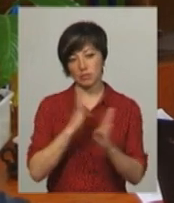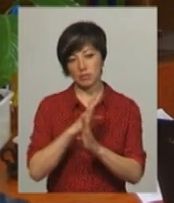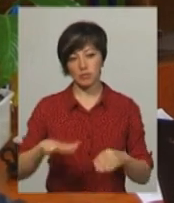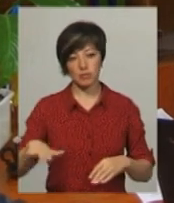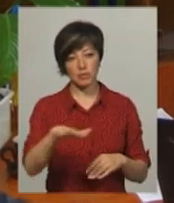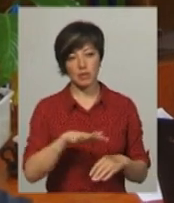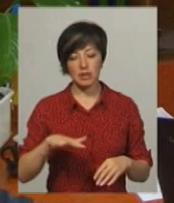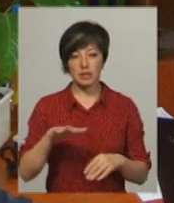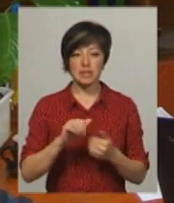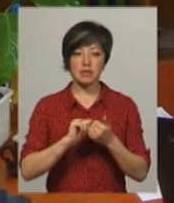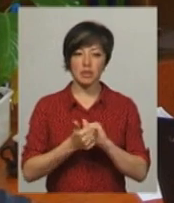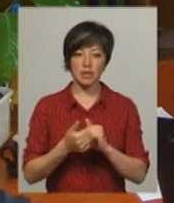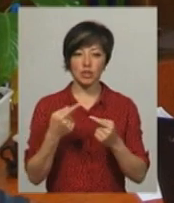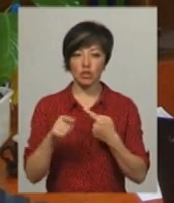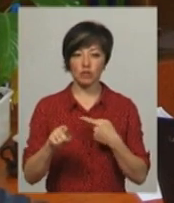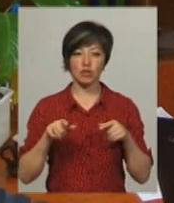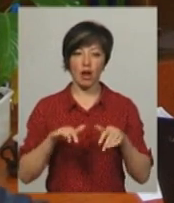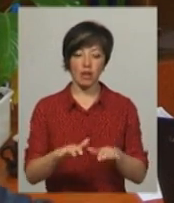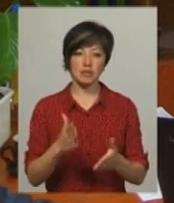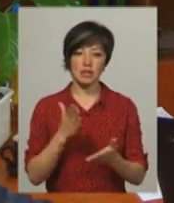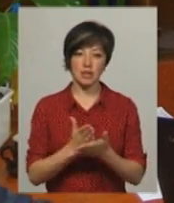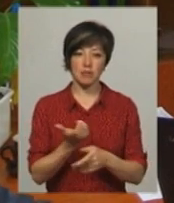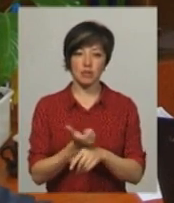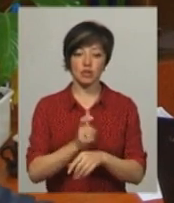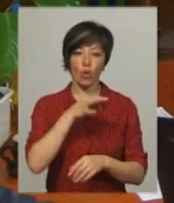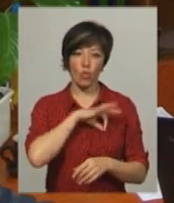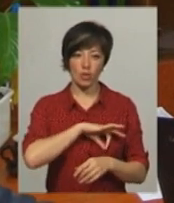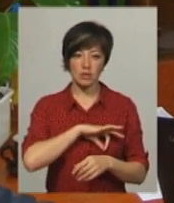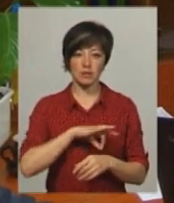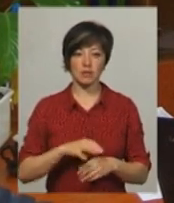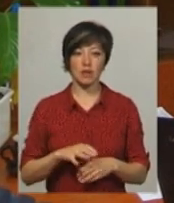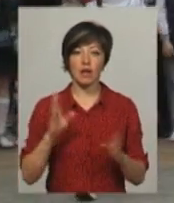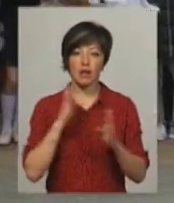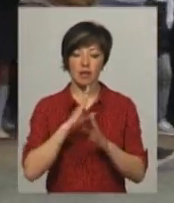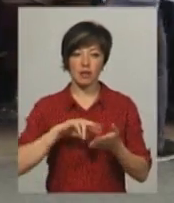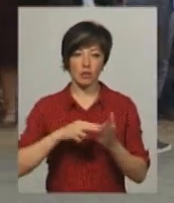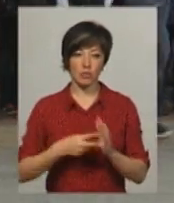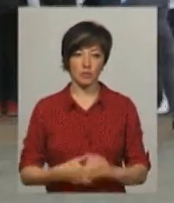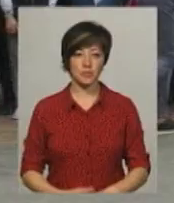середовищу. Посемінити на інші акції, які є більш корисними в плані екології.